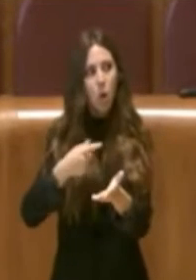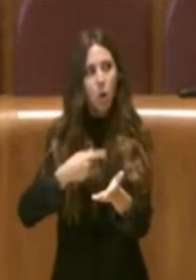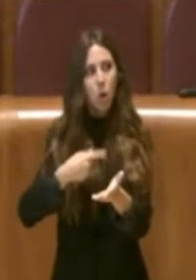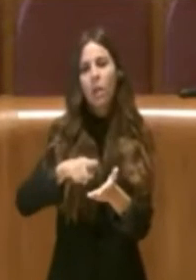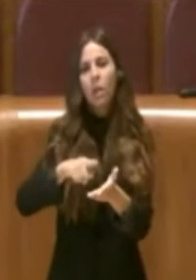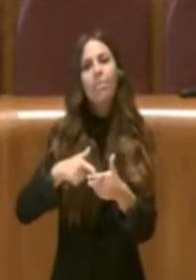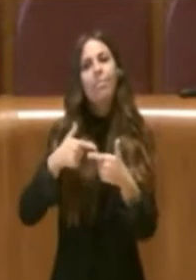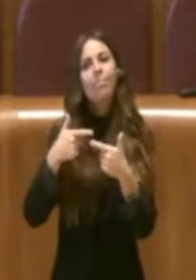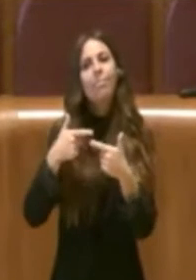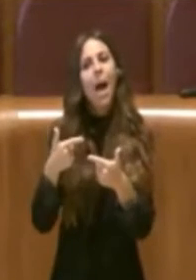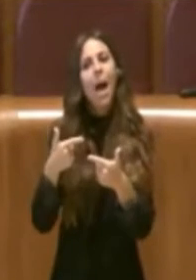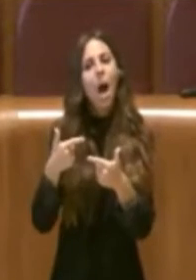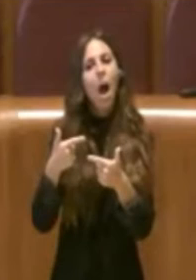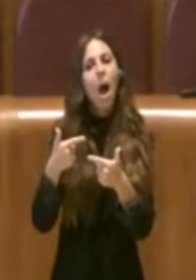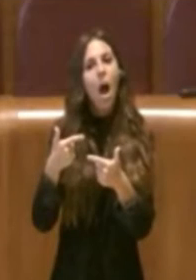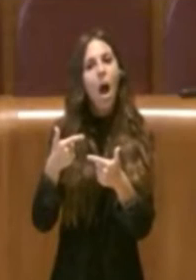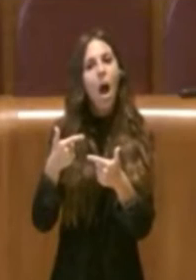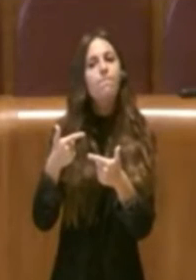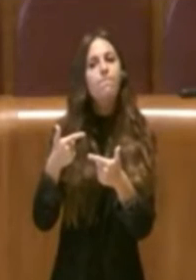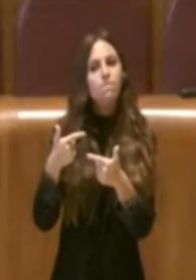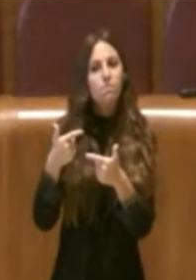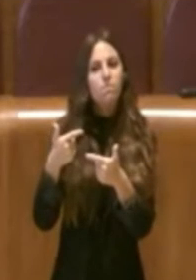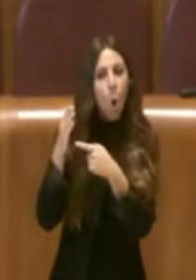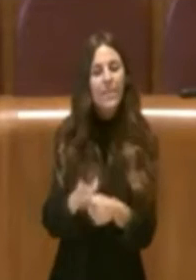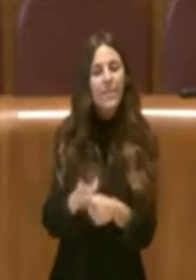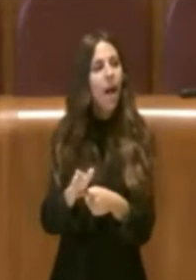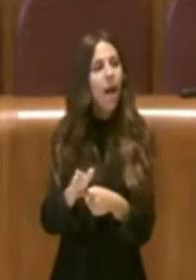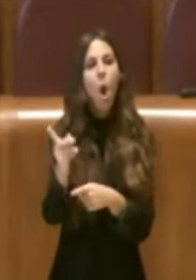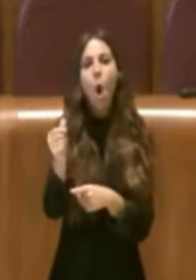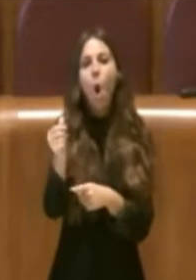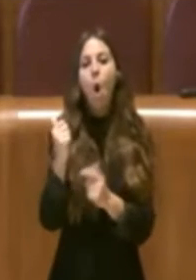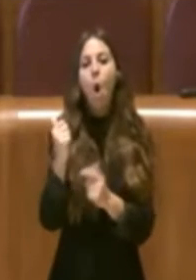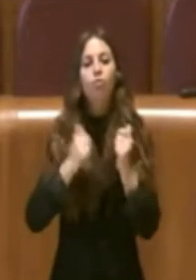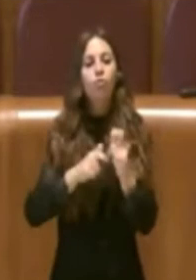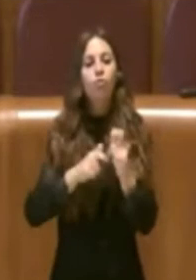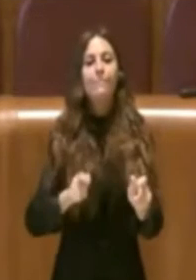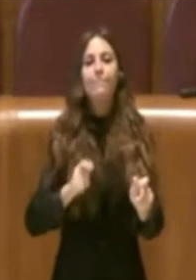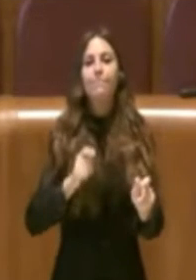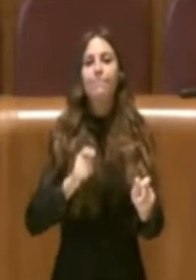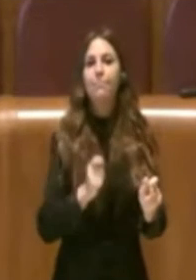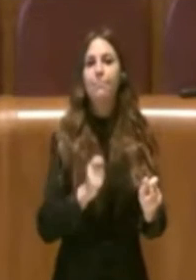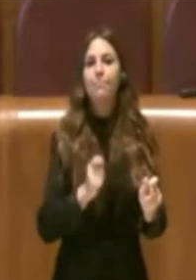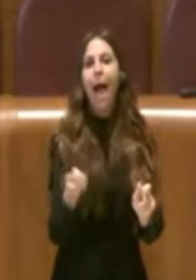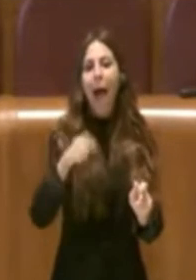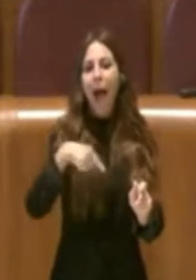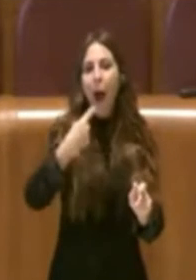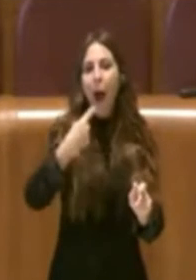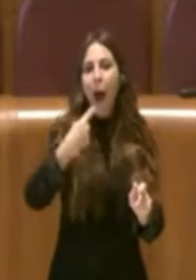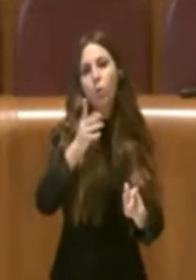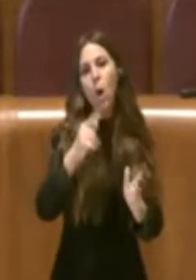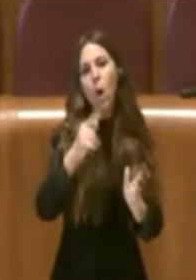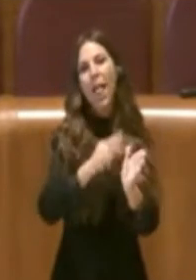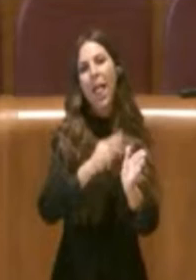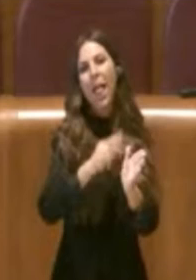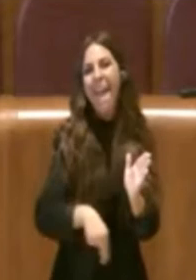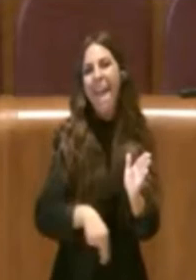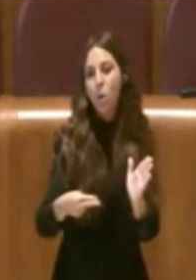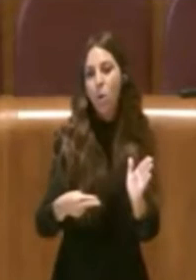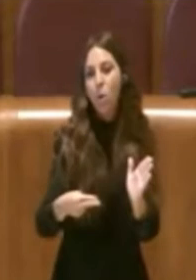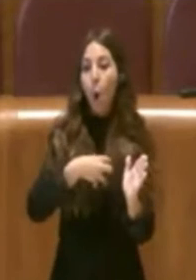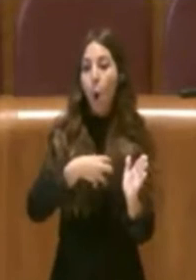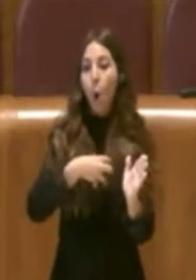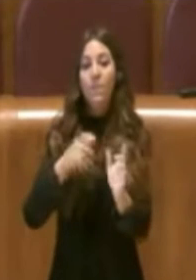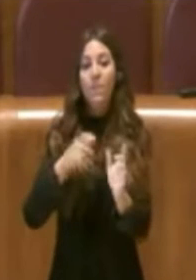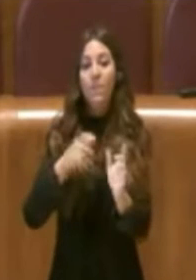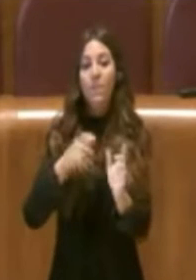quanto è stato il costo vivo sulle spalle dei cittadini, ancora 14 milioni di euro. È stato il commissario ad acta che